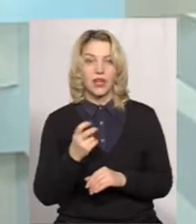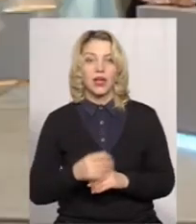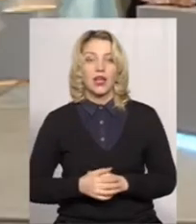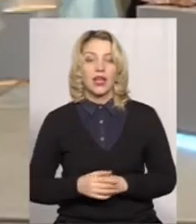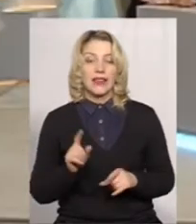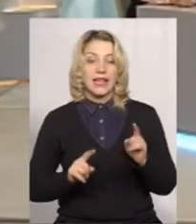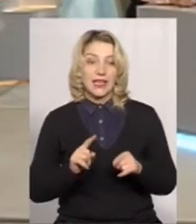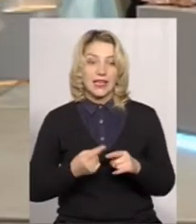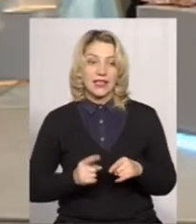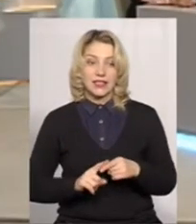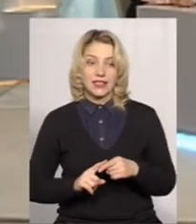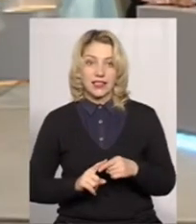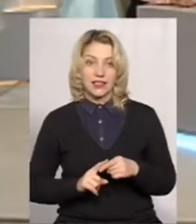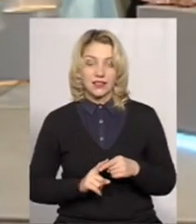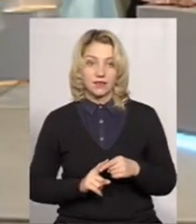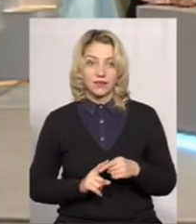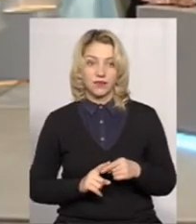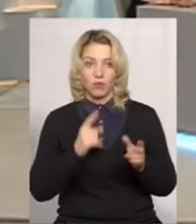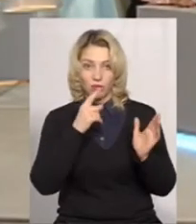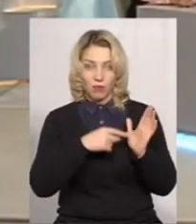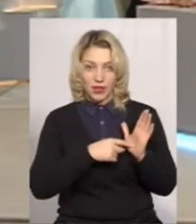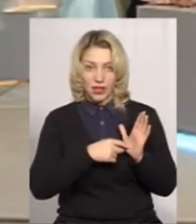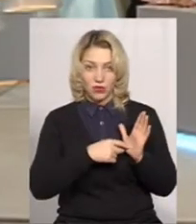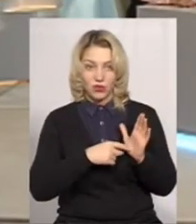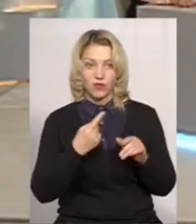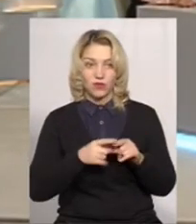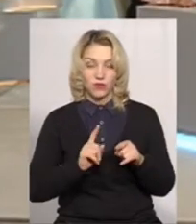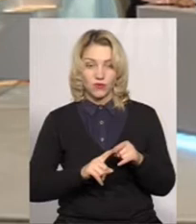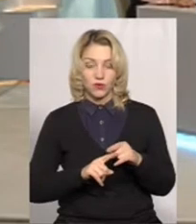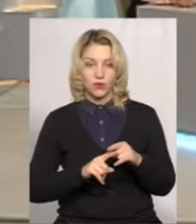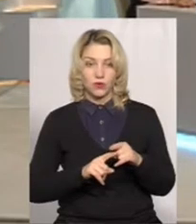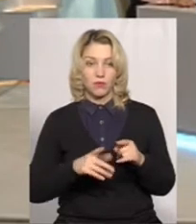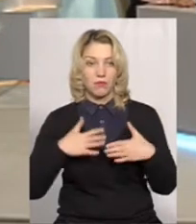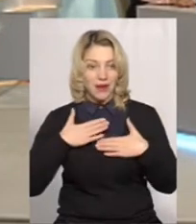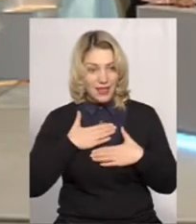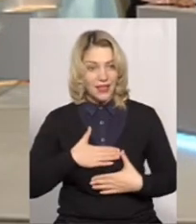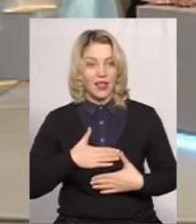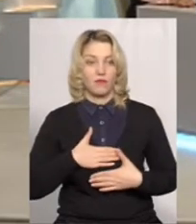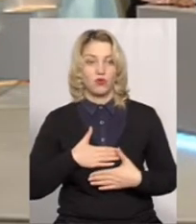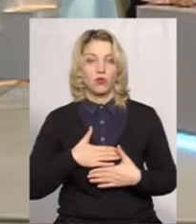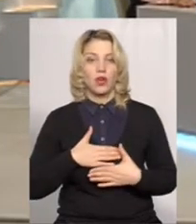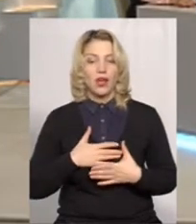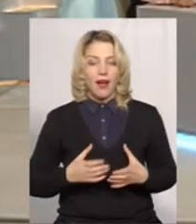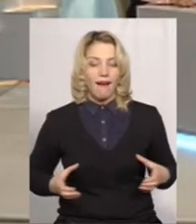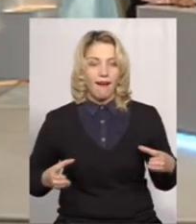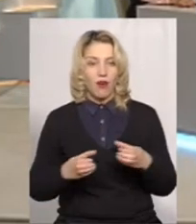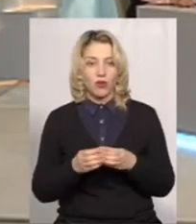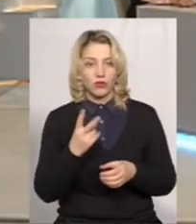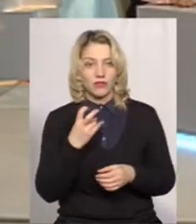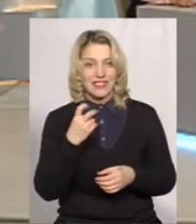Деякі з них попадають в цю приємну когорту 200